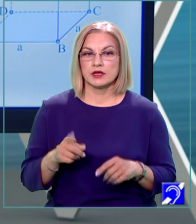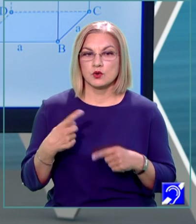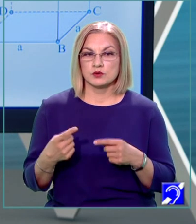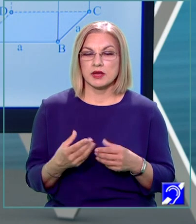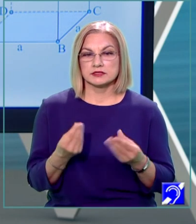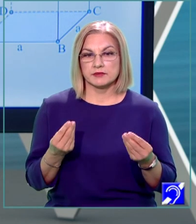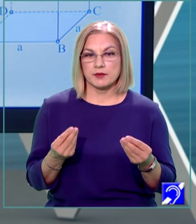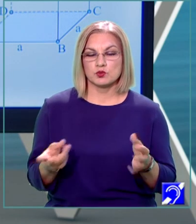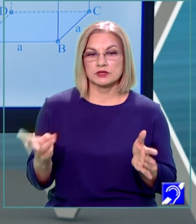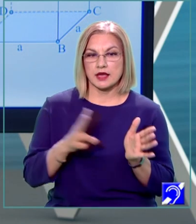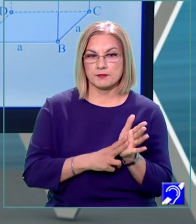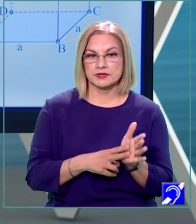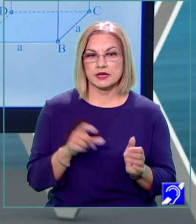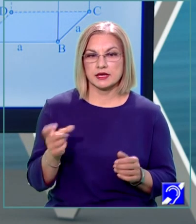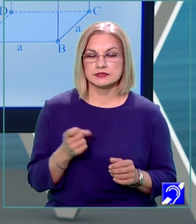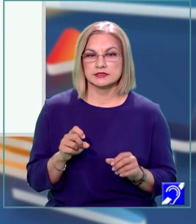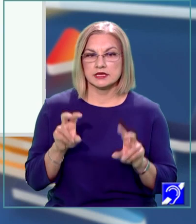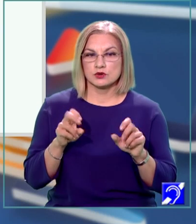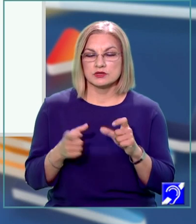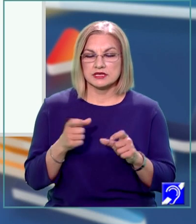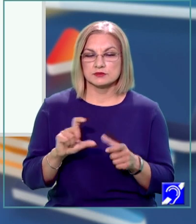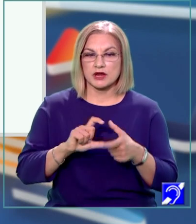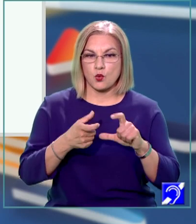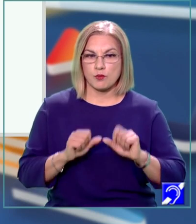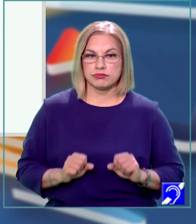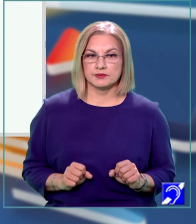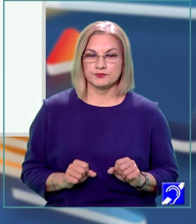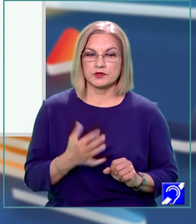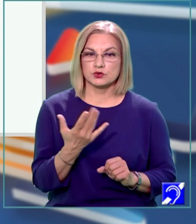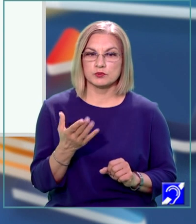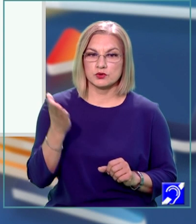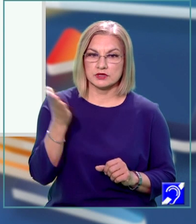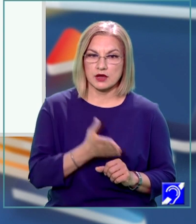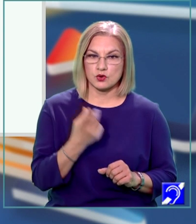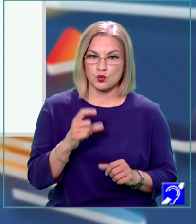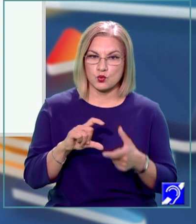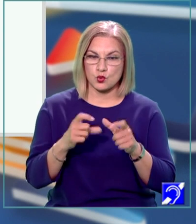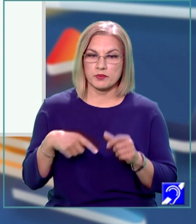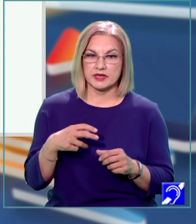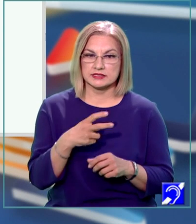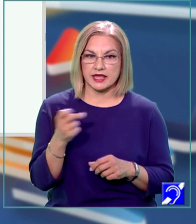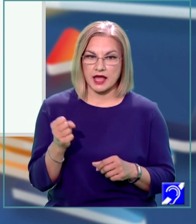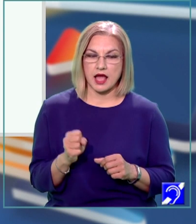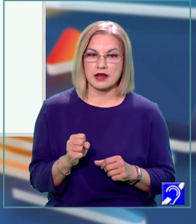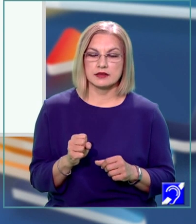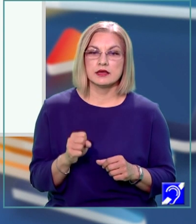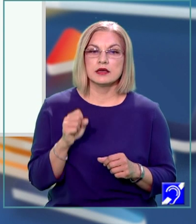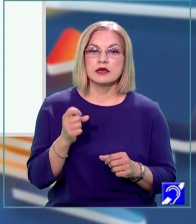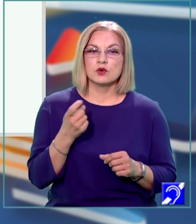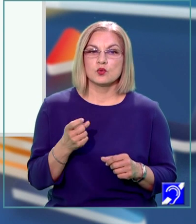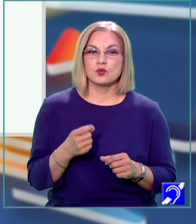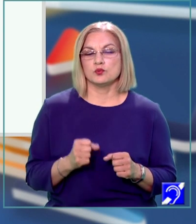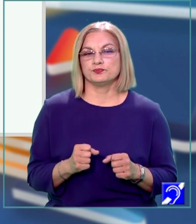aplicații ale noțiunilor despre cub. Numărul diagonalelor unui cub este egal cu variantele